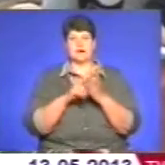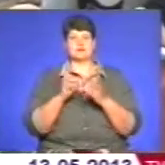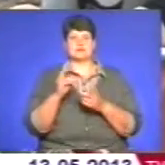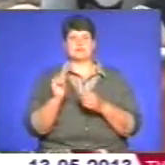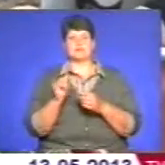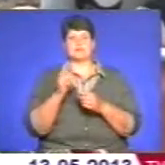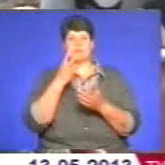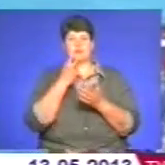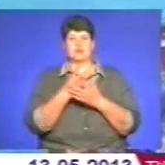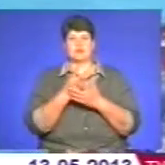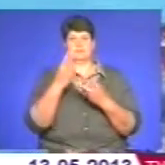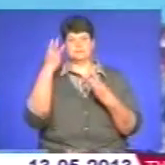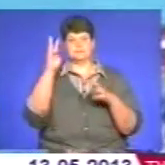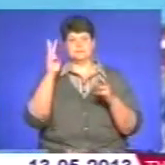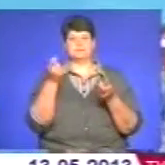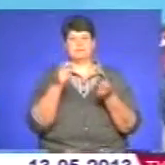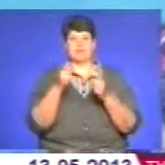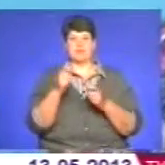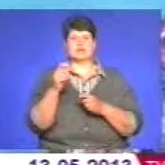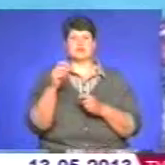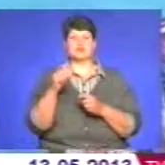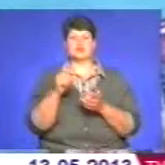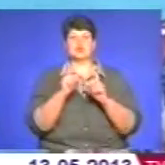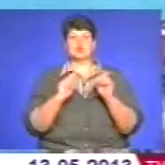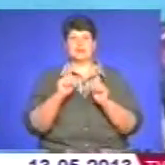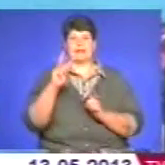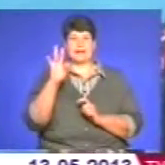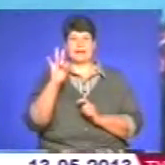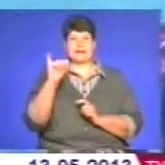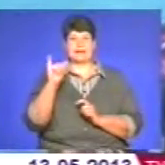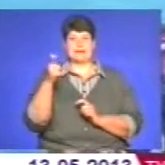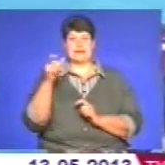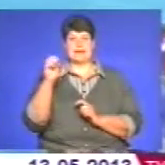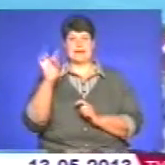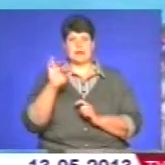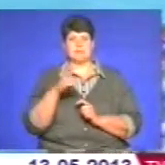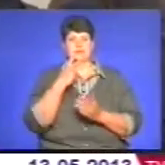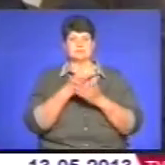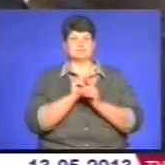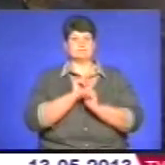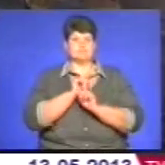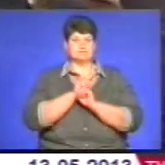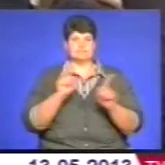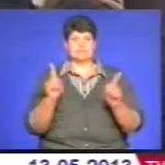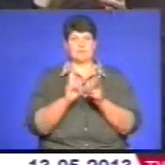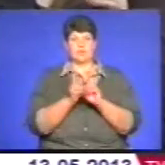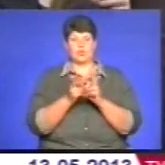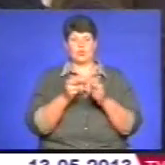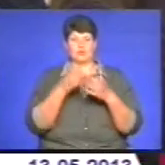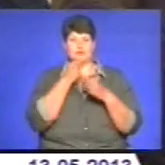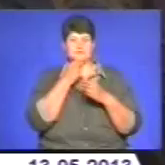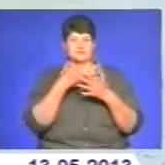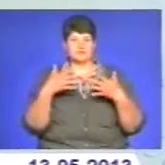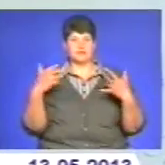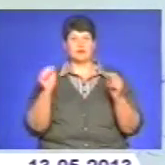етнічного одягу. Студенти з Нігерії представлятимуть відвідувачам екзотичну кухню. Хто надає перевагу традиційним